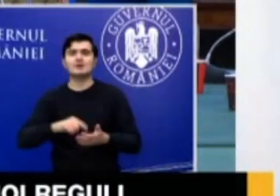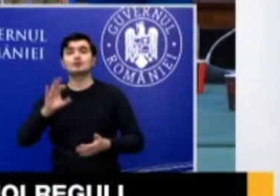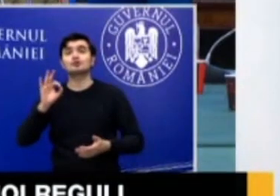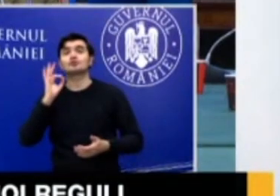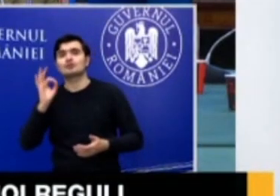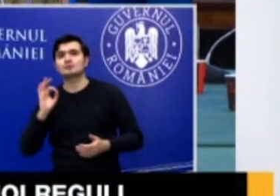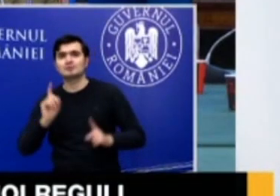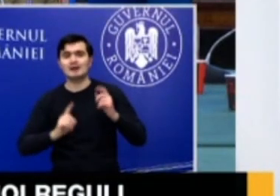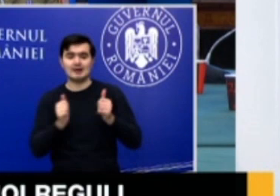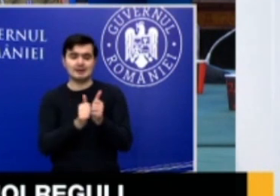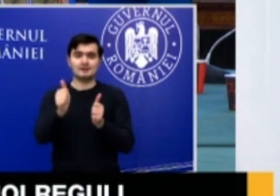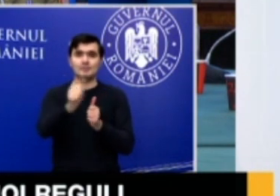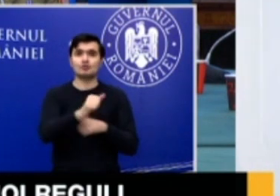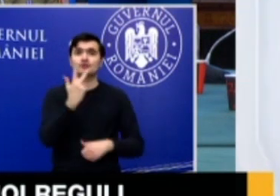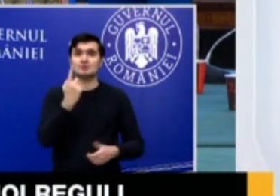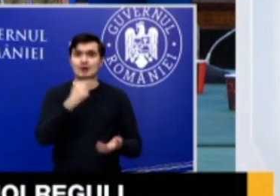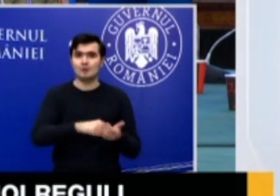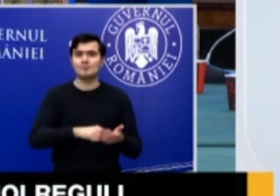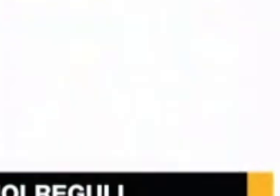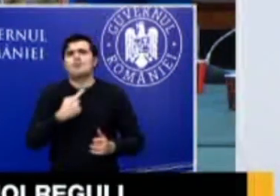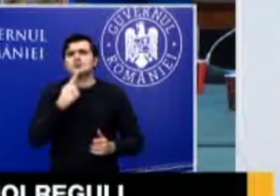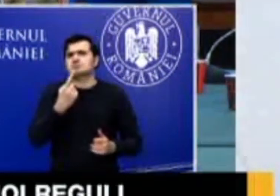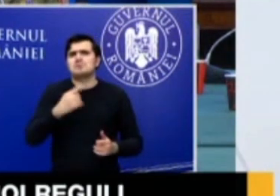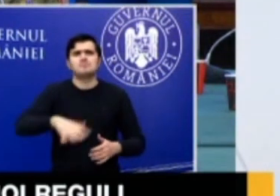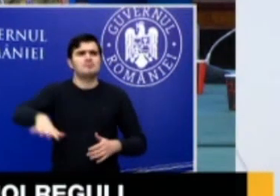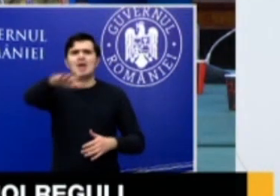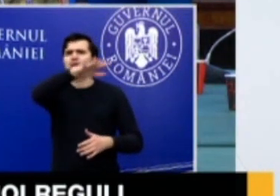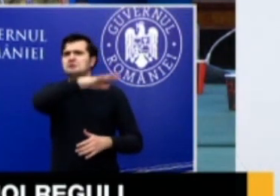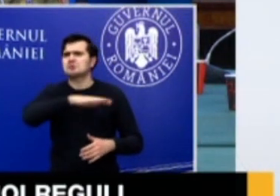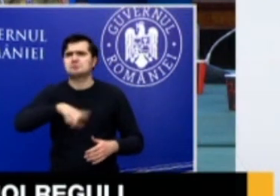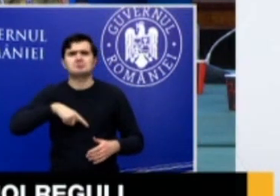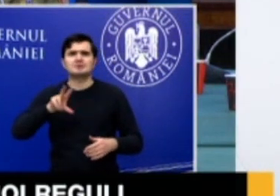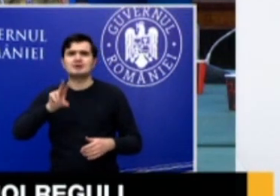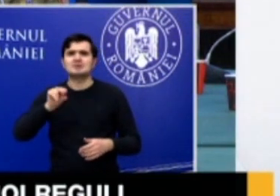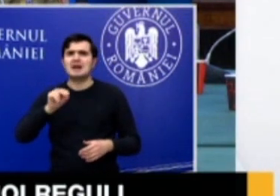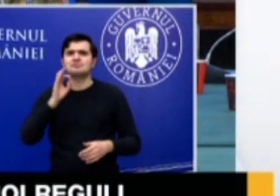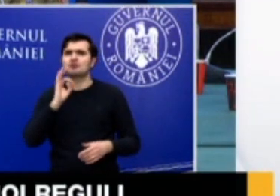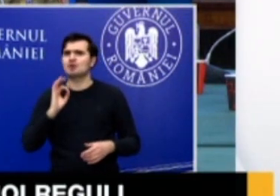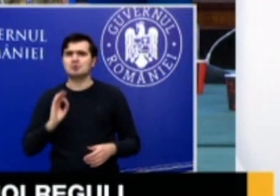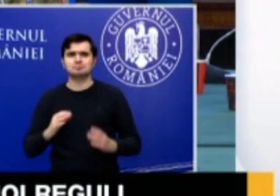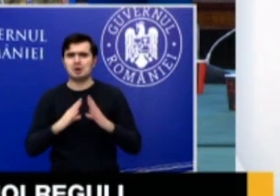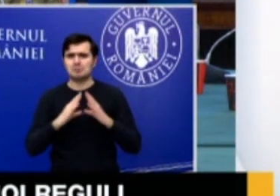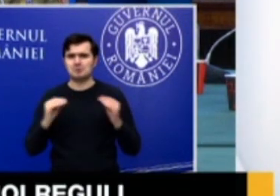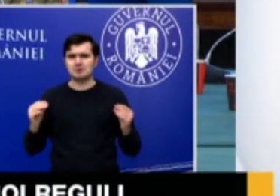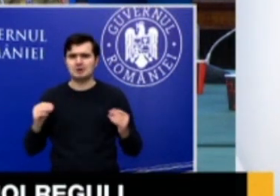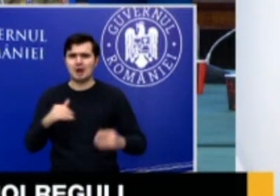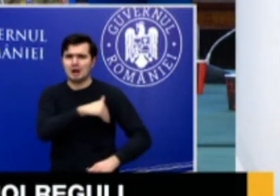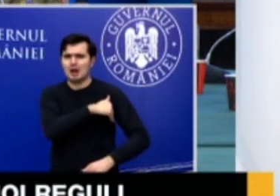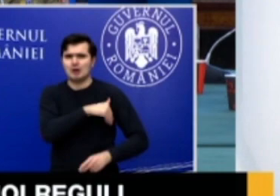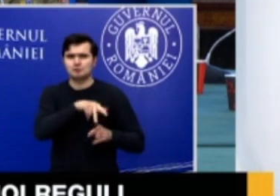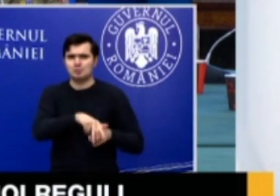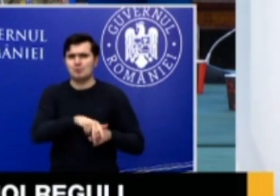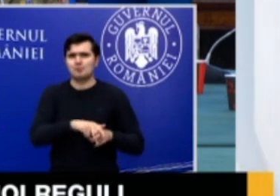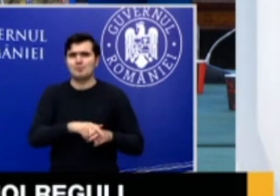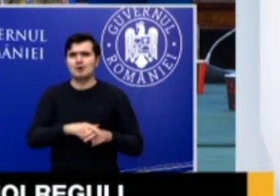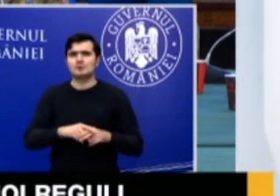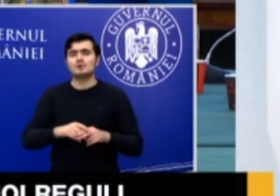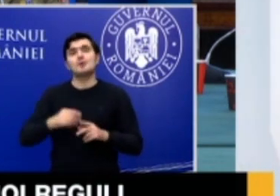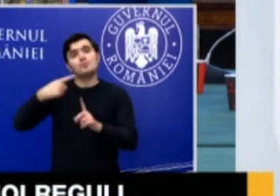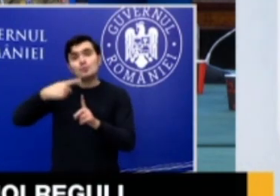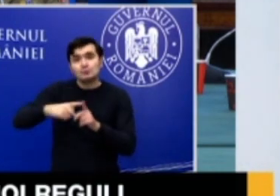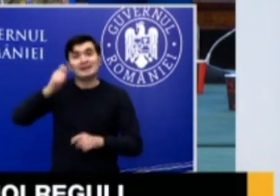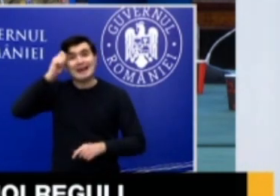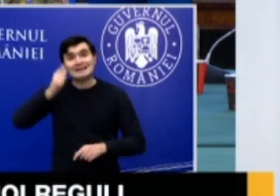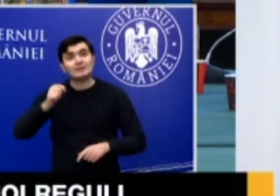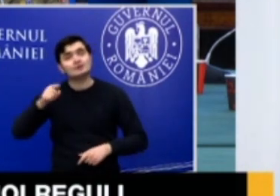restaurante. Peste 3.000, 30%. Rămâne 30% gradul de ocupare, respectând toate celelalte